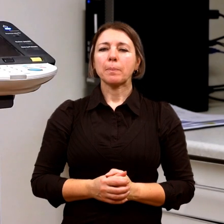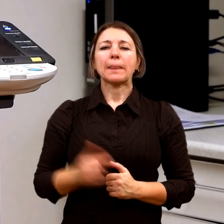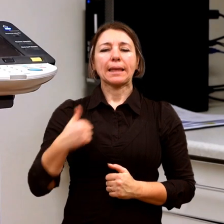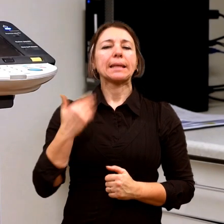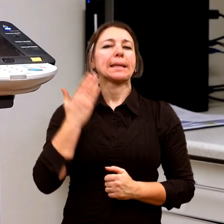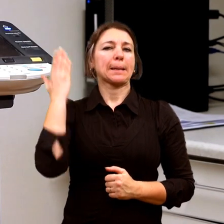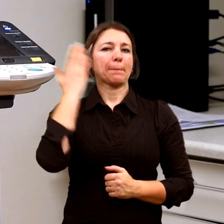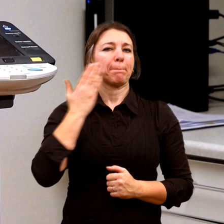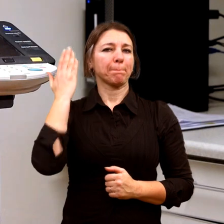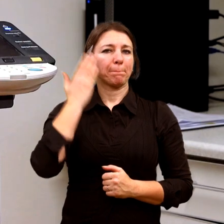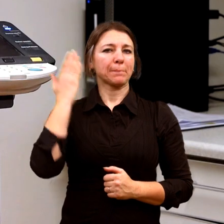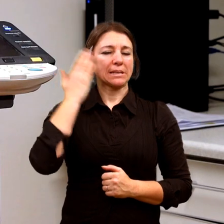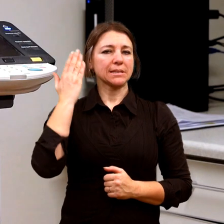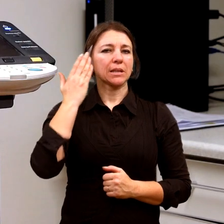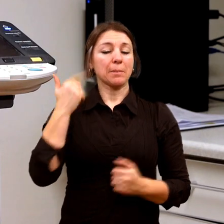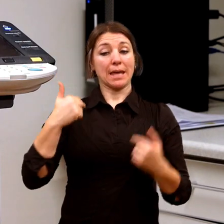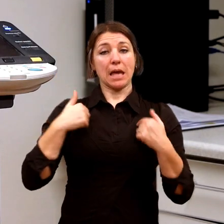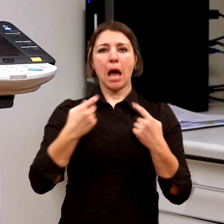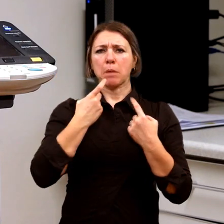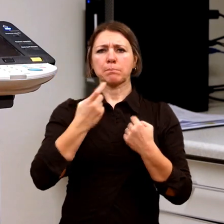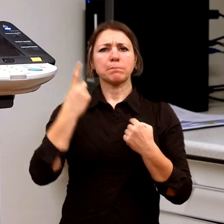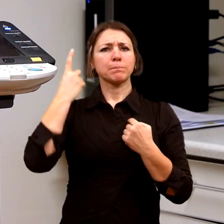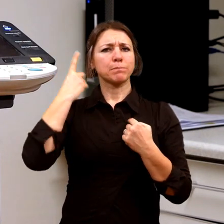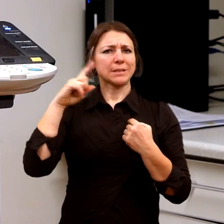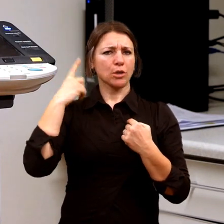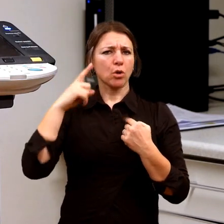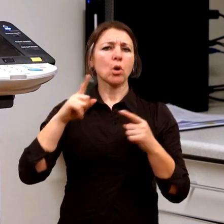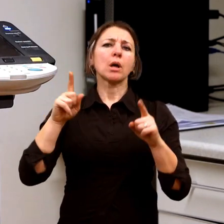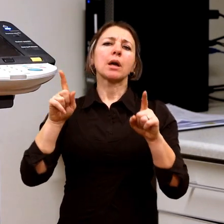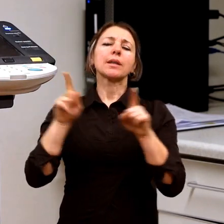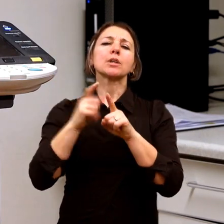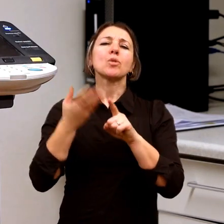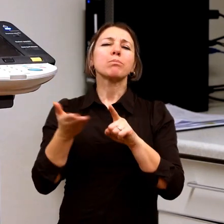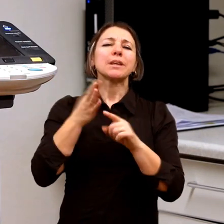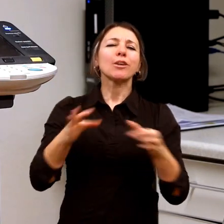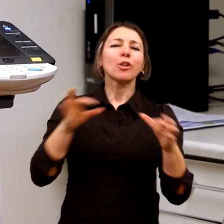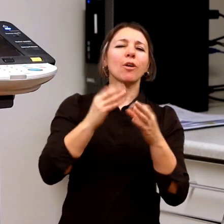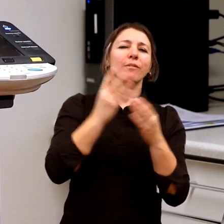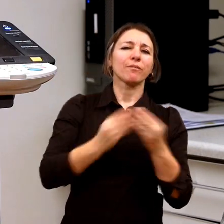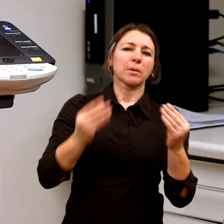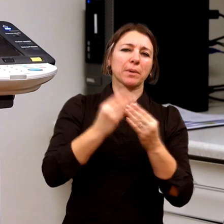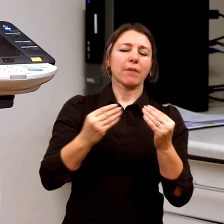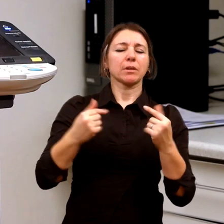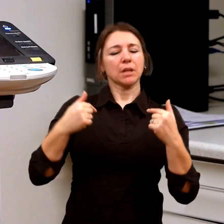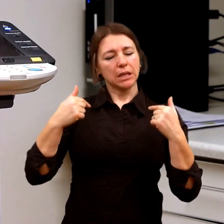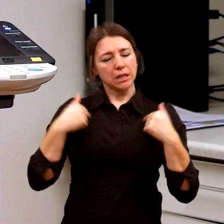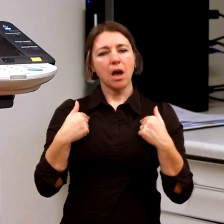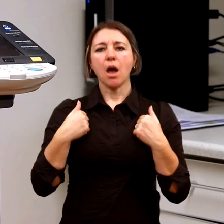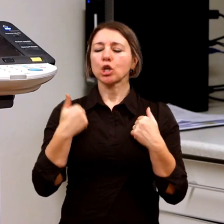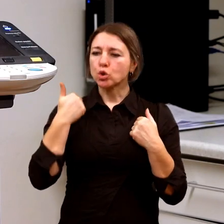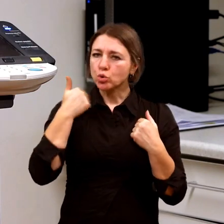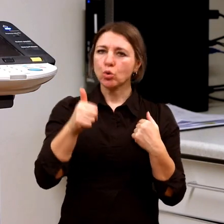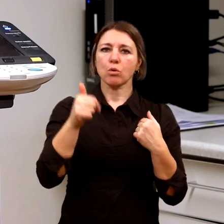Obecně jsem jednoznačný, a myslím si, že i to vyplývá z těch mých předchozích slov. Jako psycholog, jako